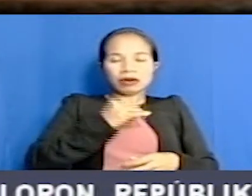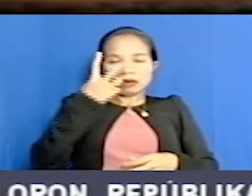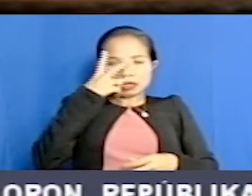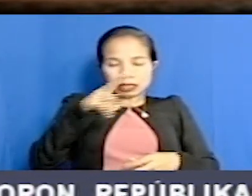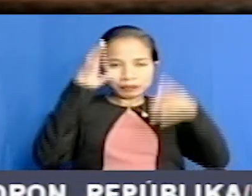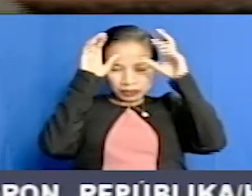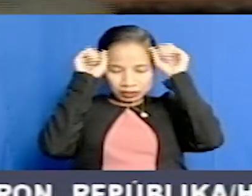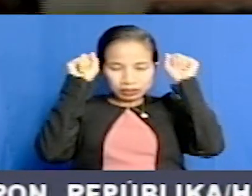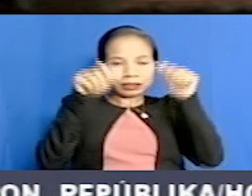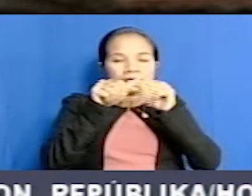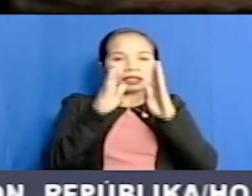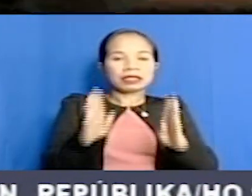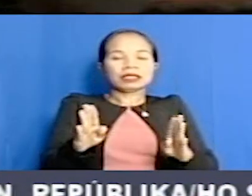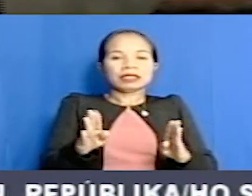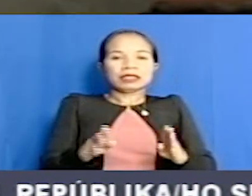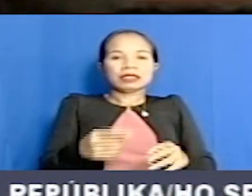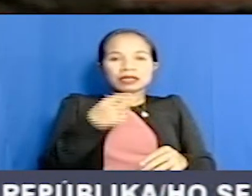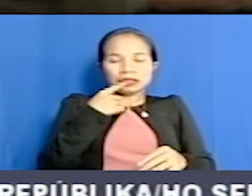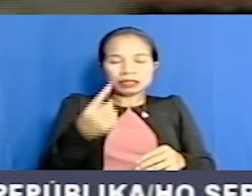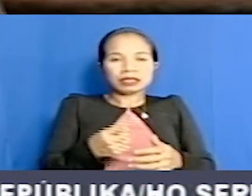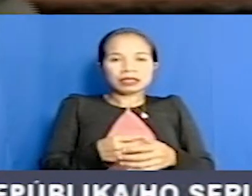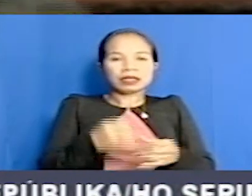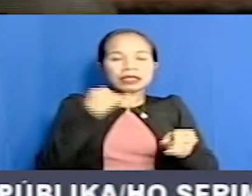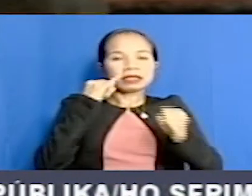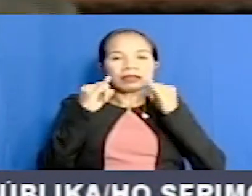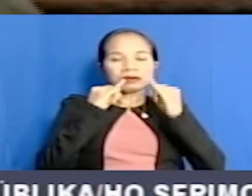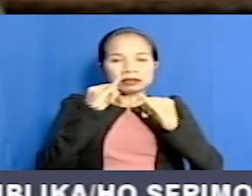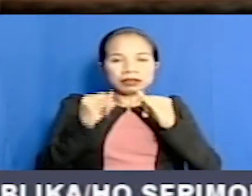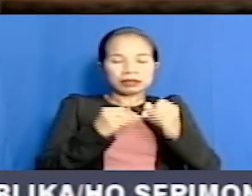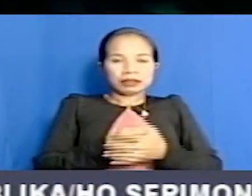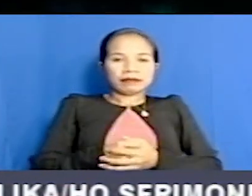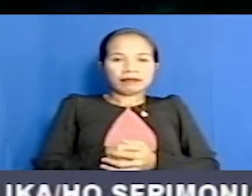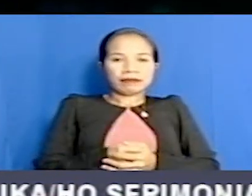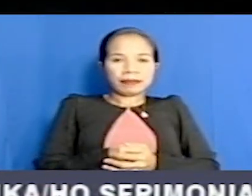ni grande intervizäh, ni explica rohaksolok, reo, con voisão e los.